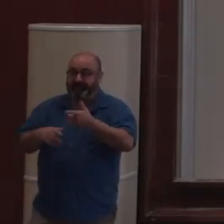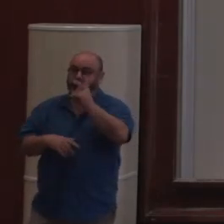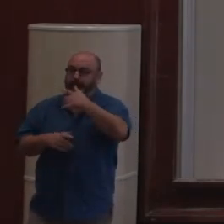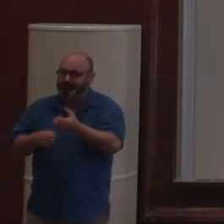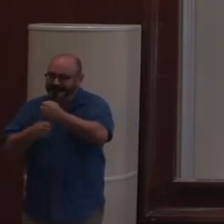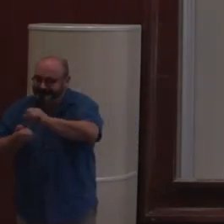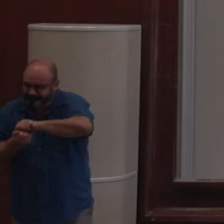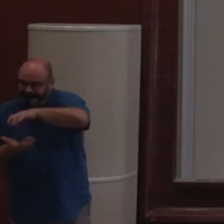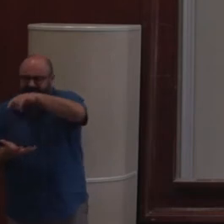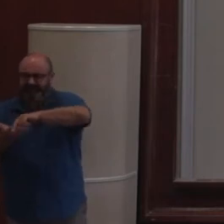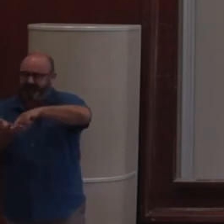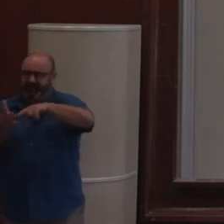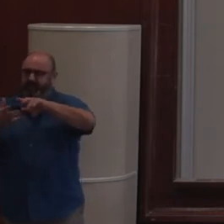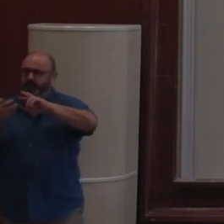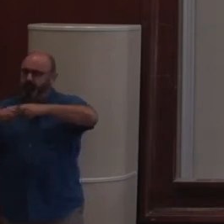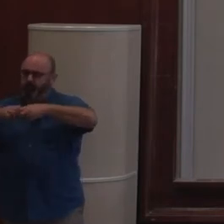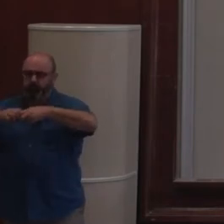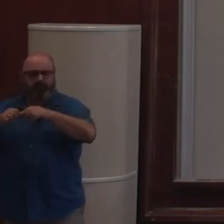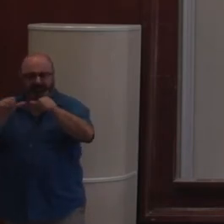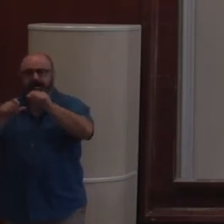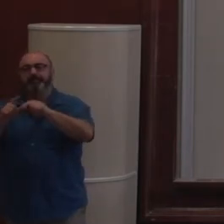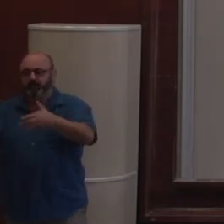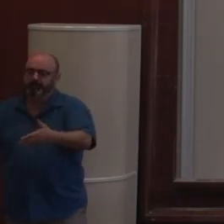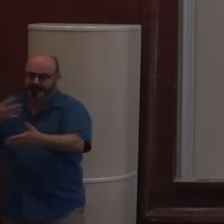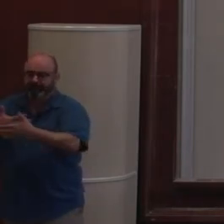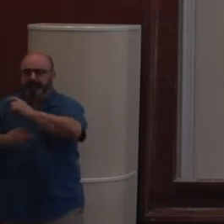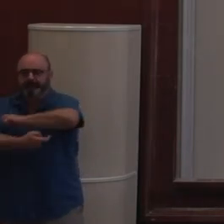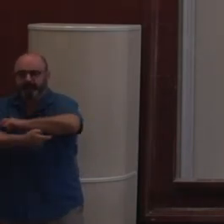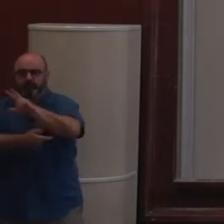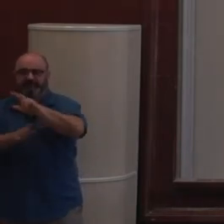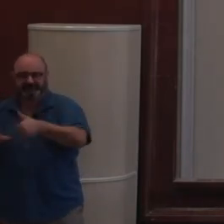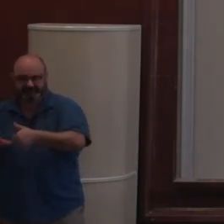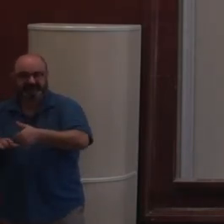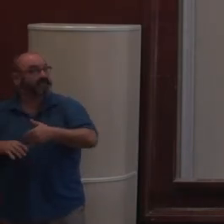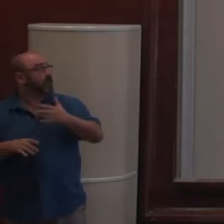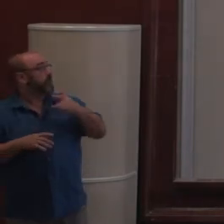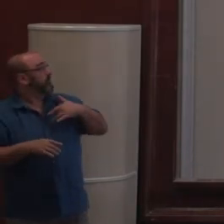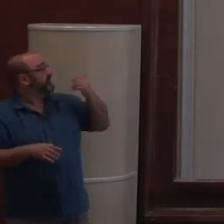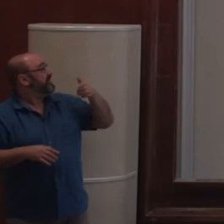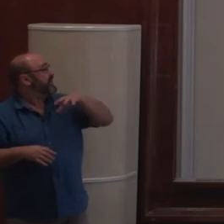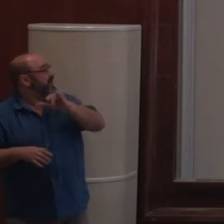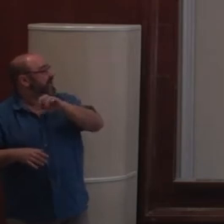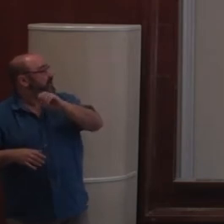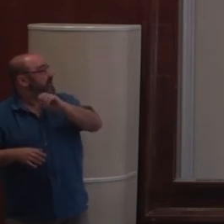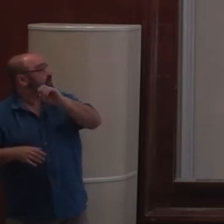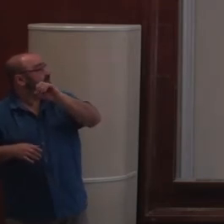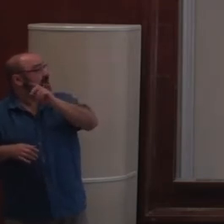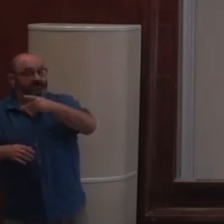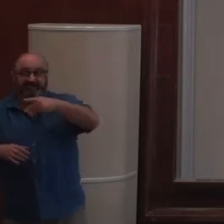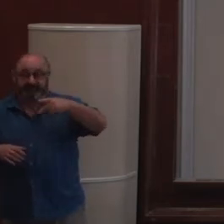chose de très moderne comme architecture. Donc, bien sûr, Python 3.6. On utilise IOH TTP. Donc, on est en full A5.